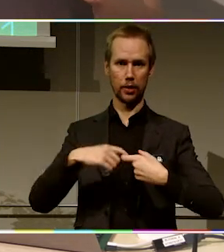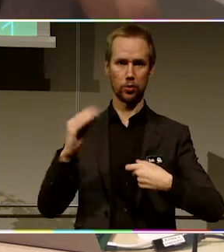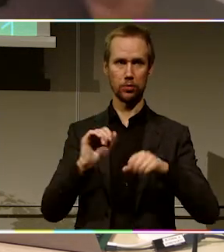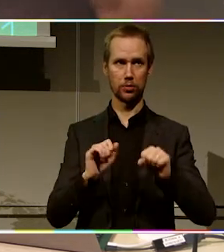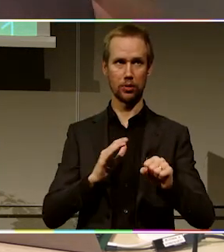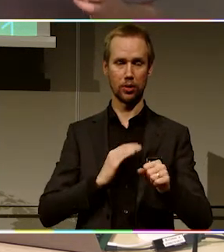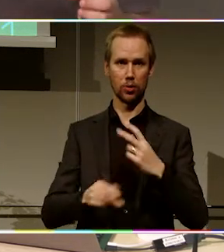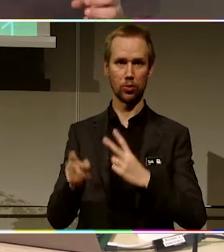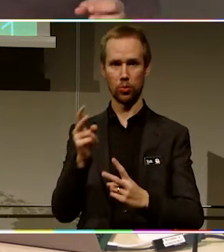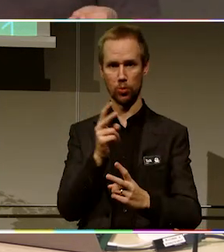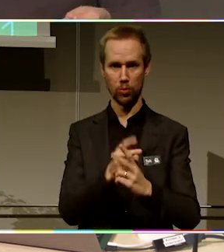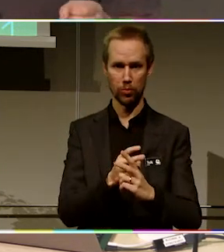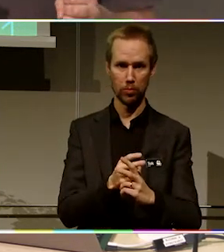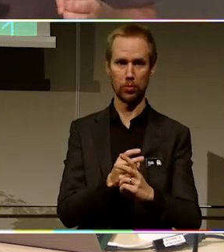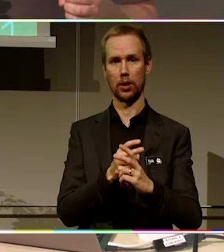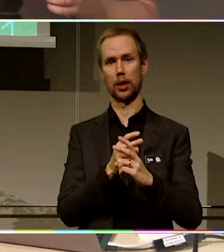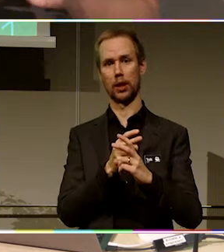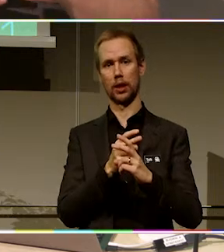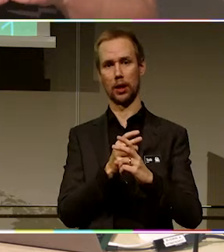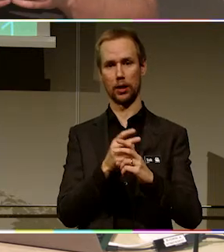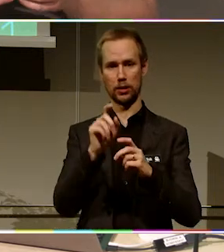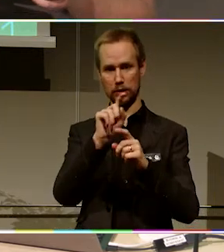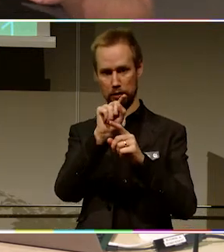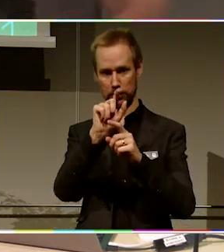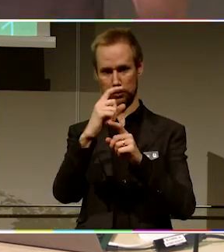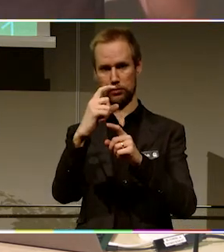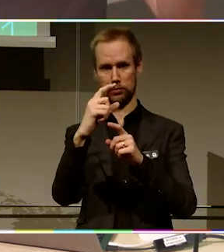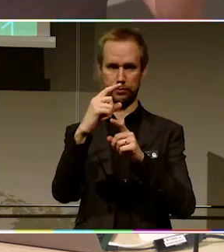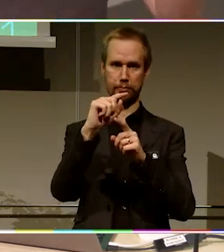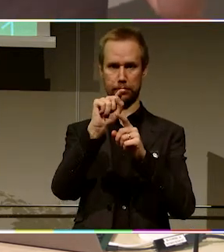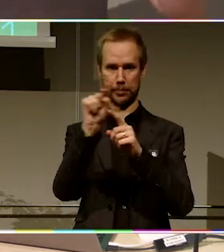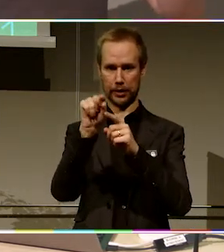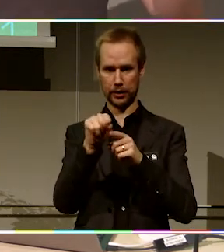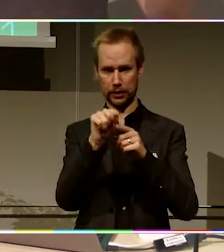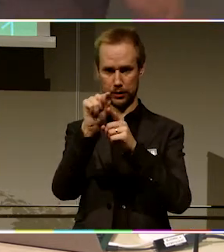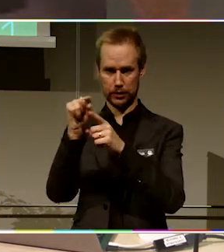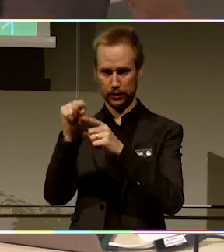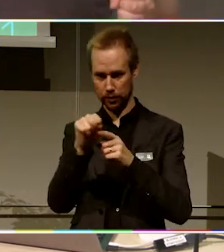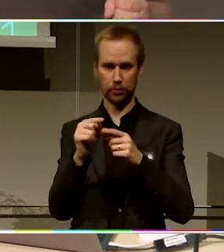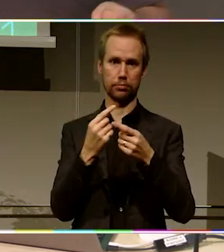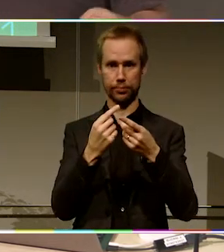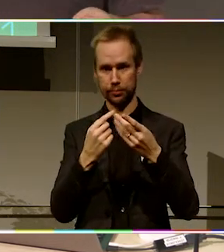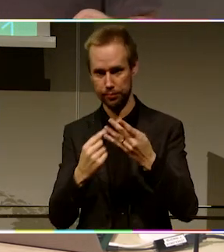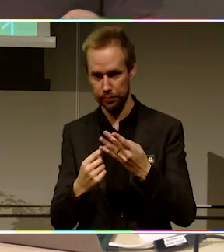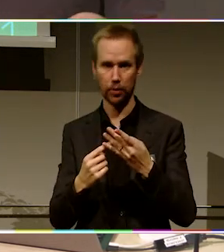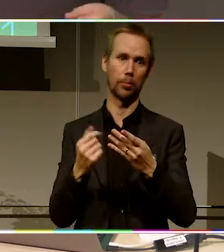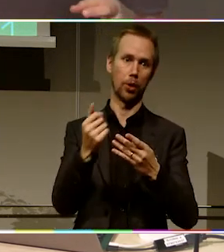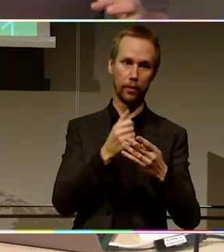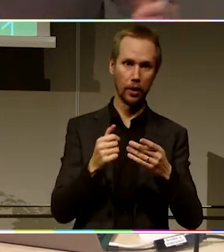så ska man ha lika med tecken för och efter Och skulle man göra en referens så blev det ungefär fyra rader med text för att få det att funka